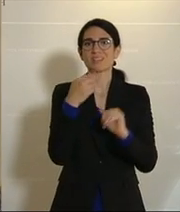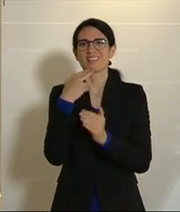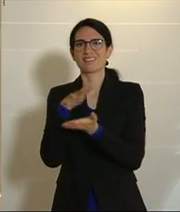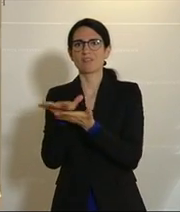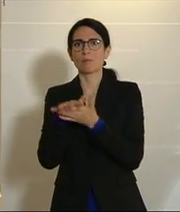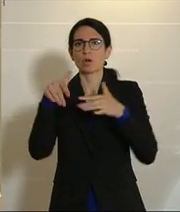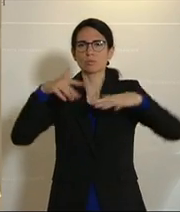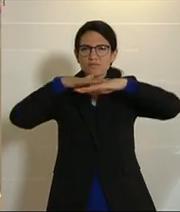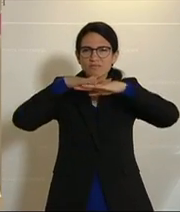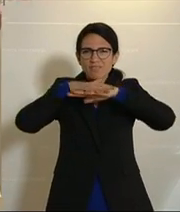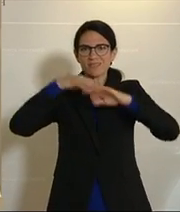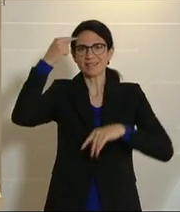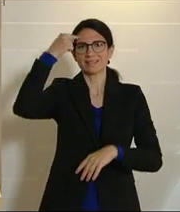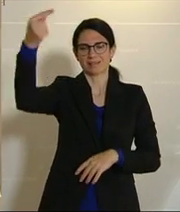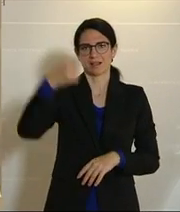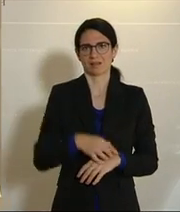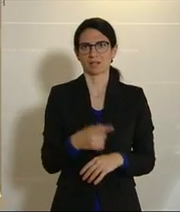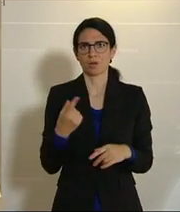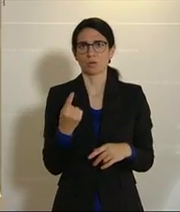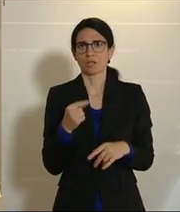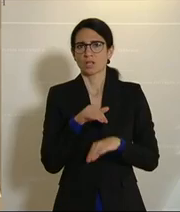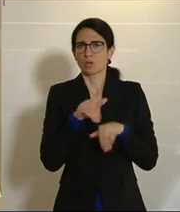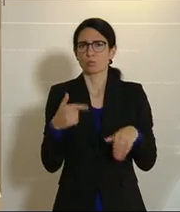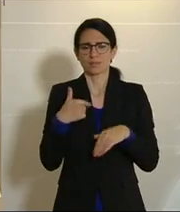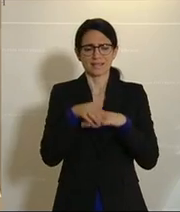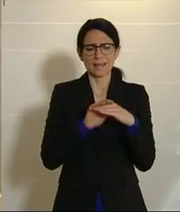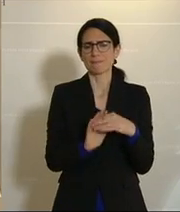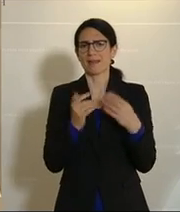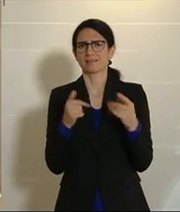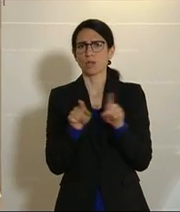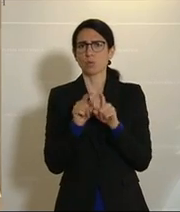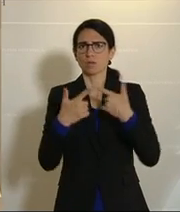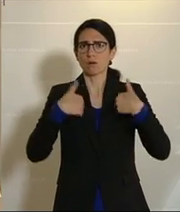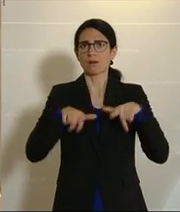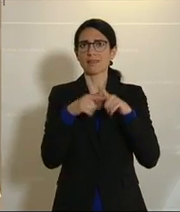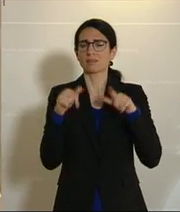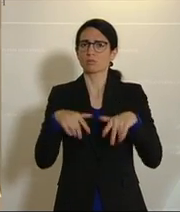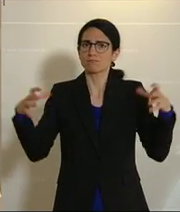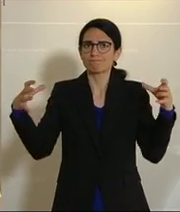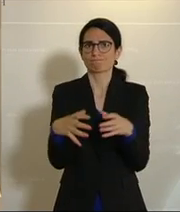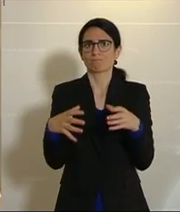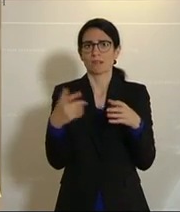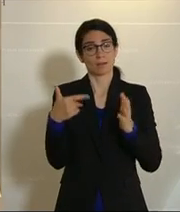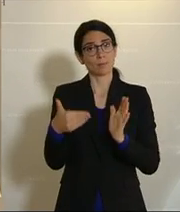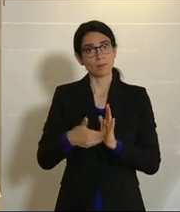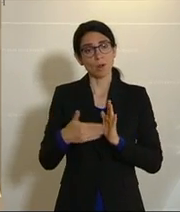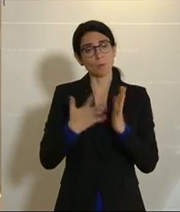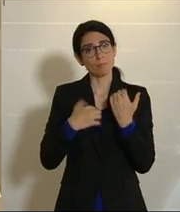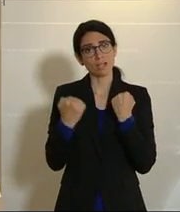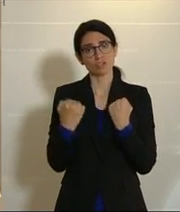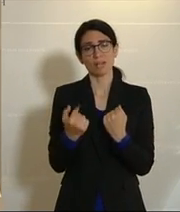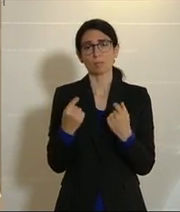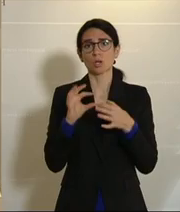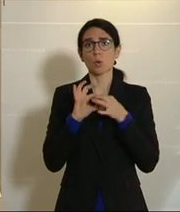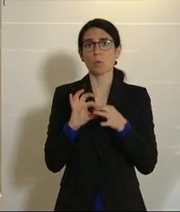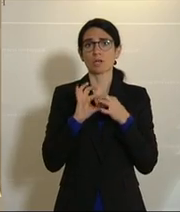wichtig. Das heißt, wir brauchen alle im Boot, wir brauchen die Gemeinden und die Länder wesentlich stärker als bisher und das ist Kooperation.